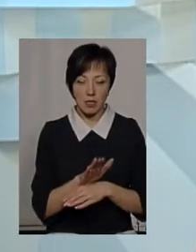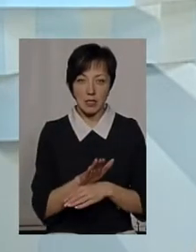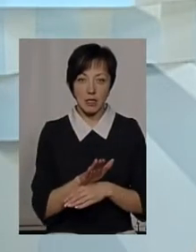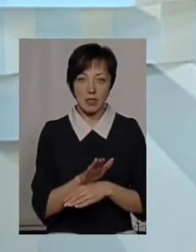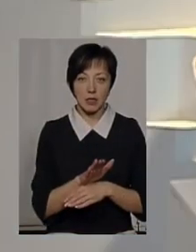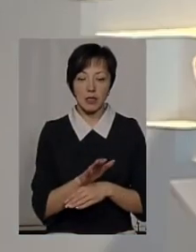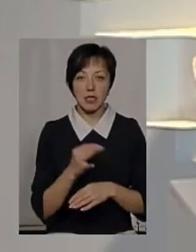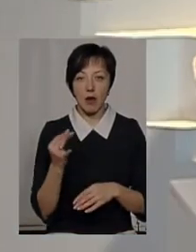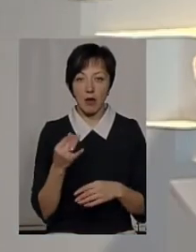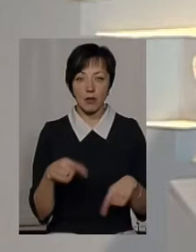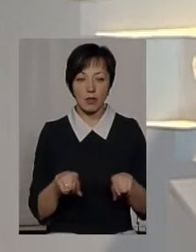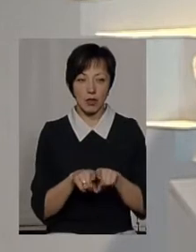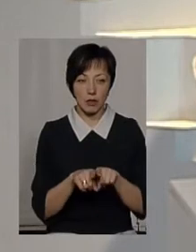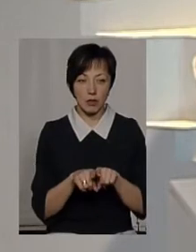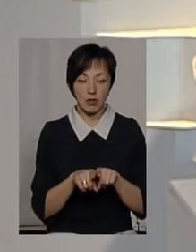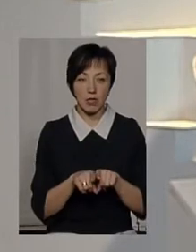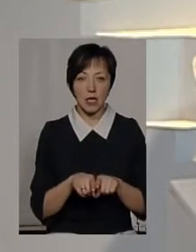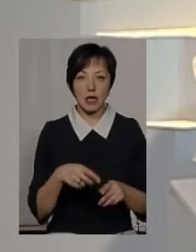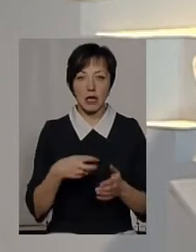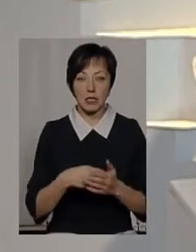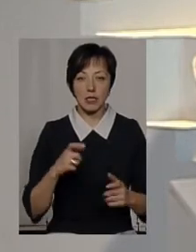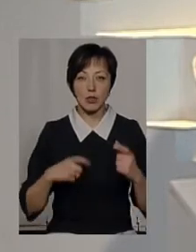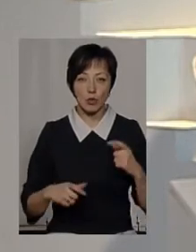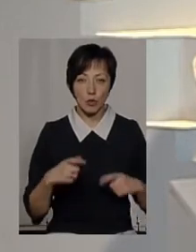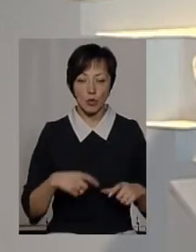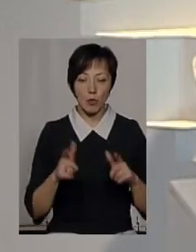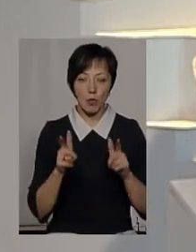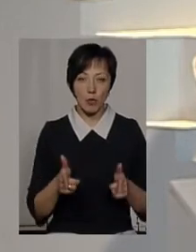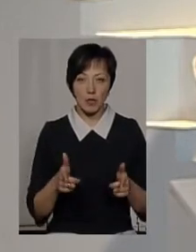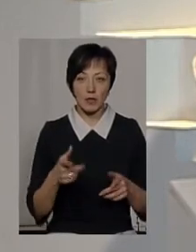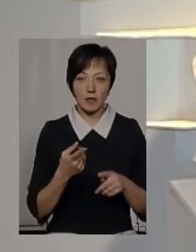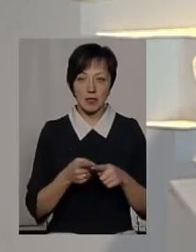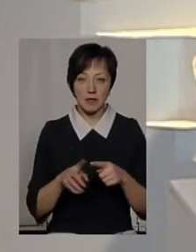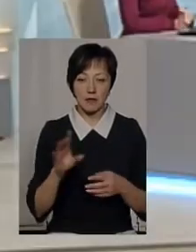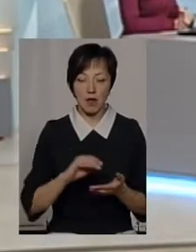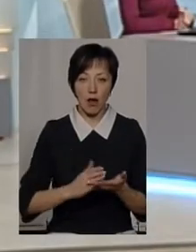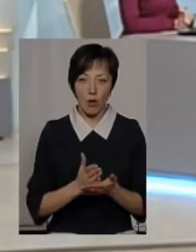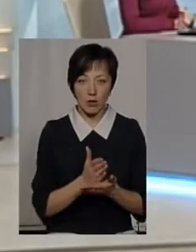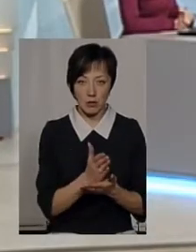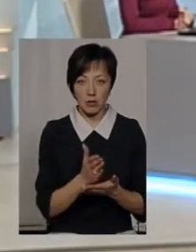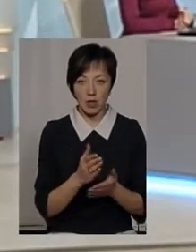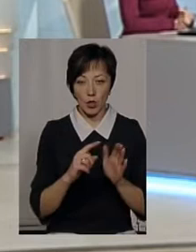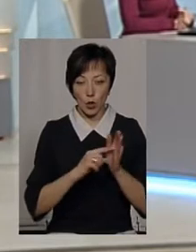якщо цікаво, то також лист інституту, де вони нам погодили ці всі координати.